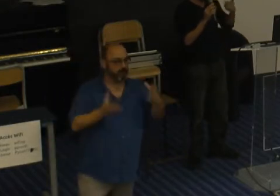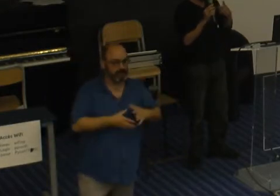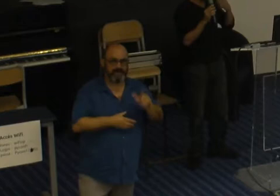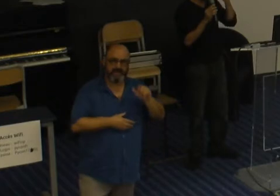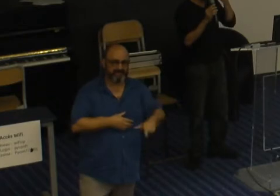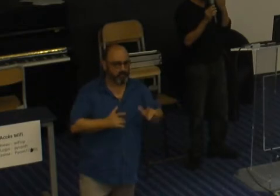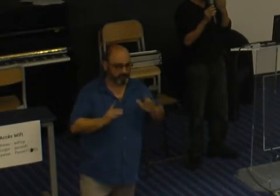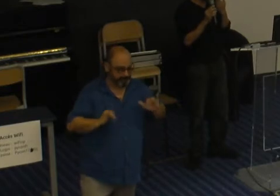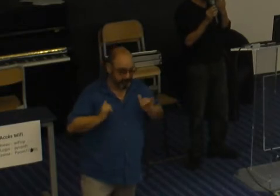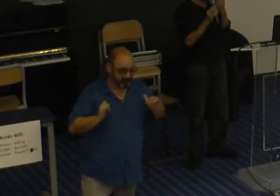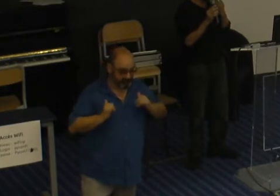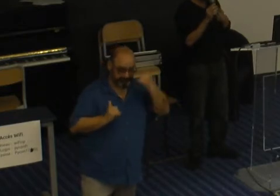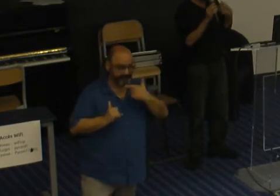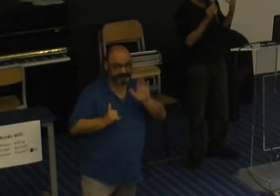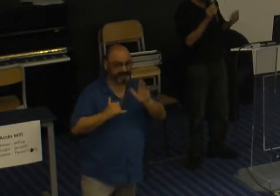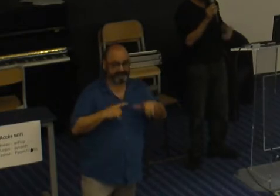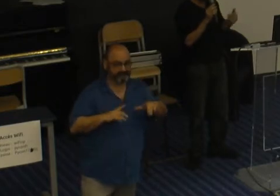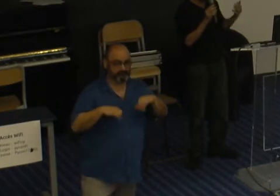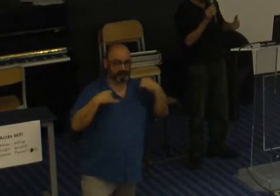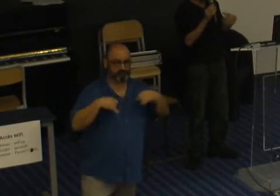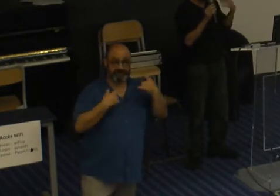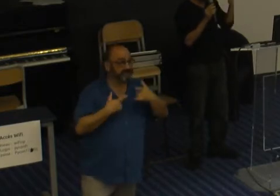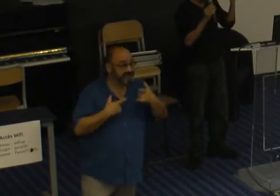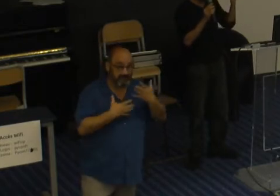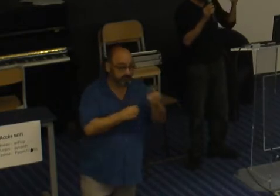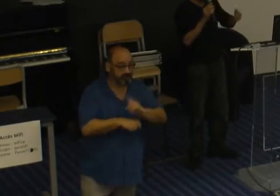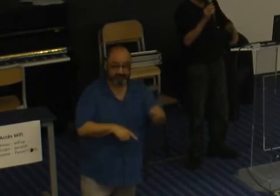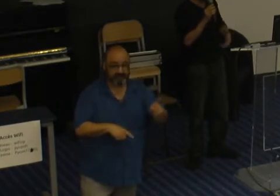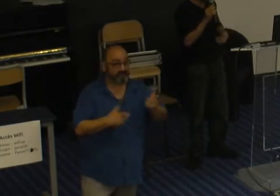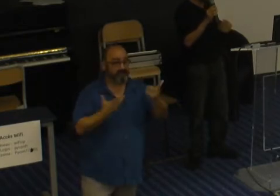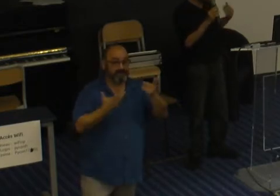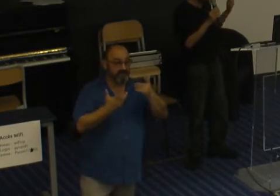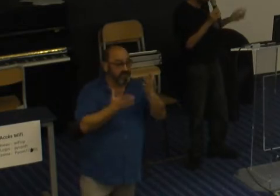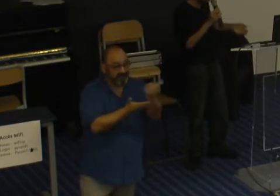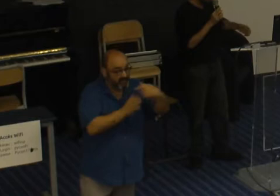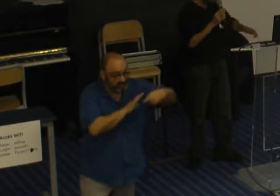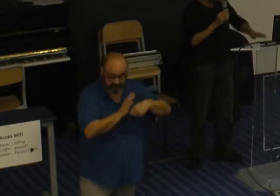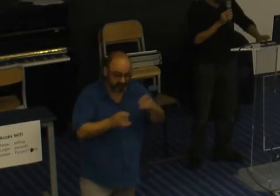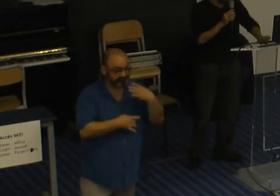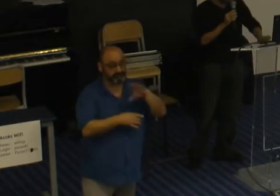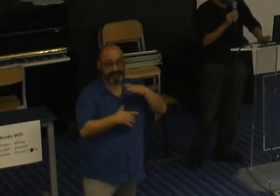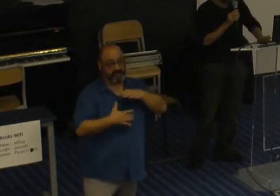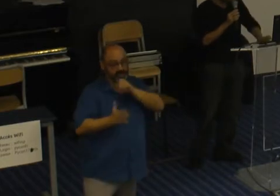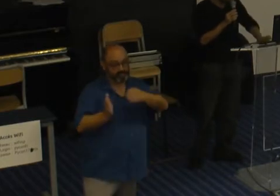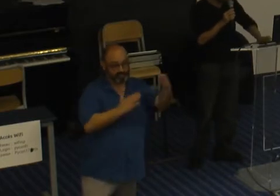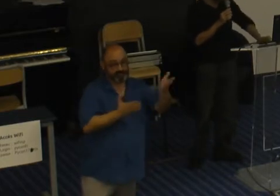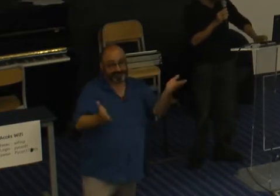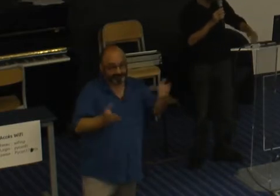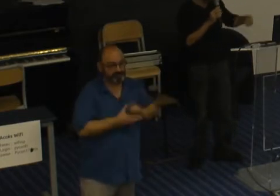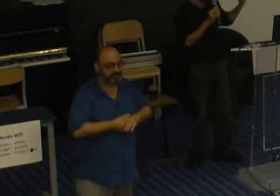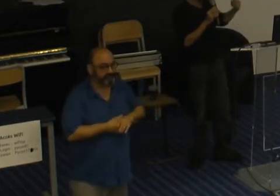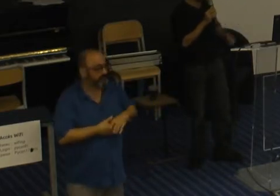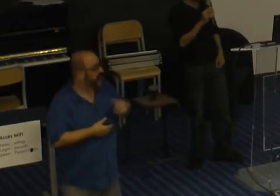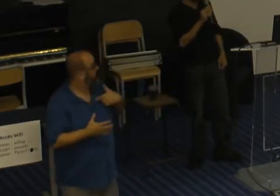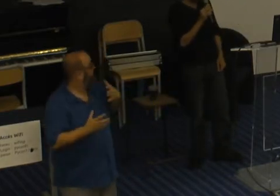paraître jeunes. Parce que sinon, ils ne trouvent pas de boulot, parce qu'ils trouvent moins de financement, et ainsi de suite. Donc du coup, je vais embrayer